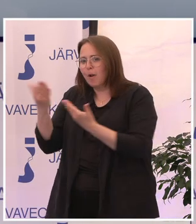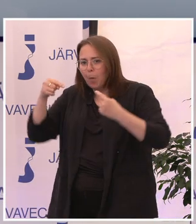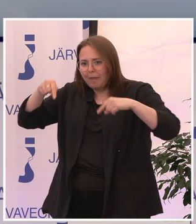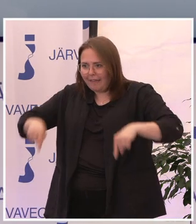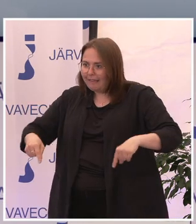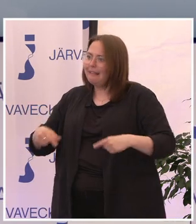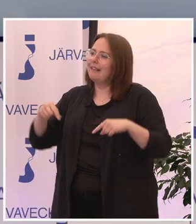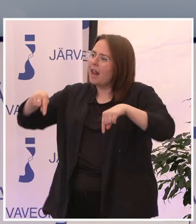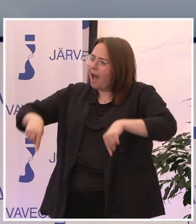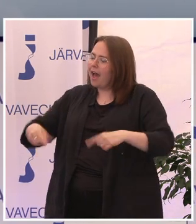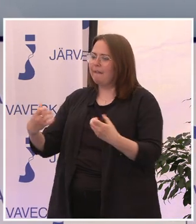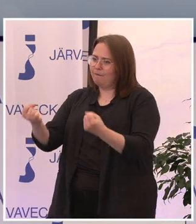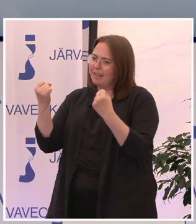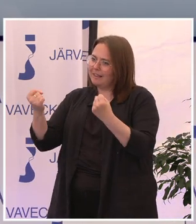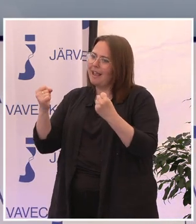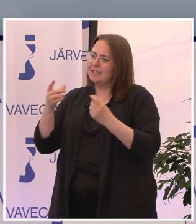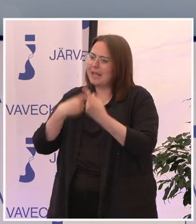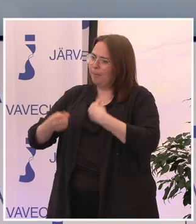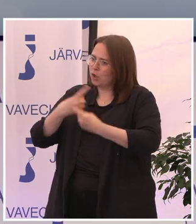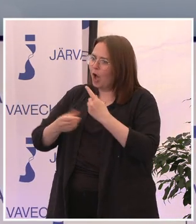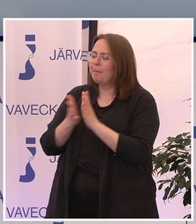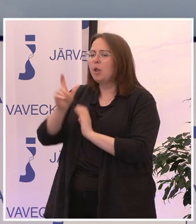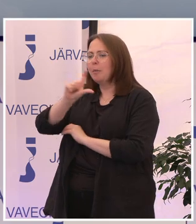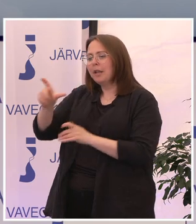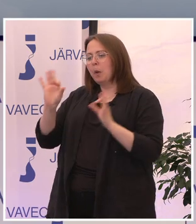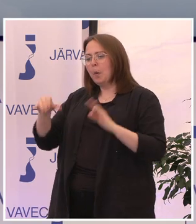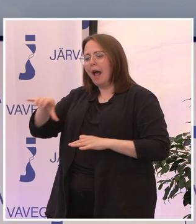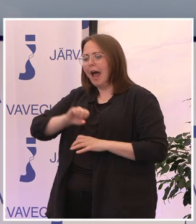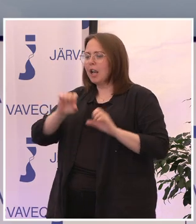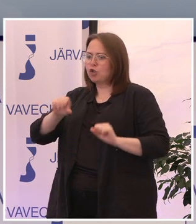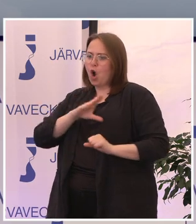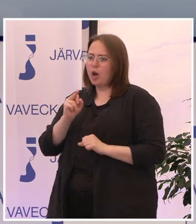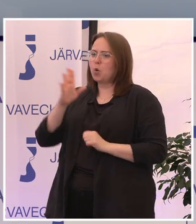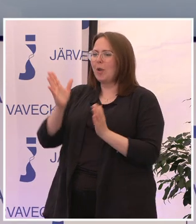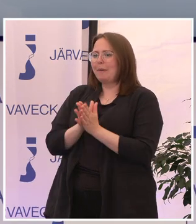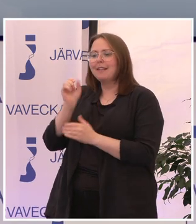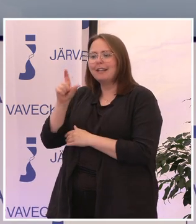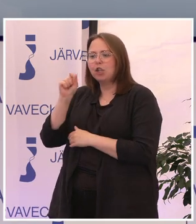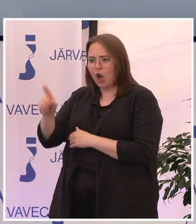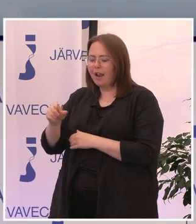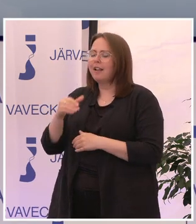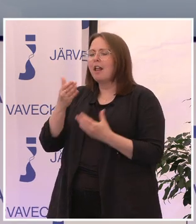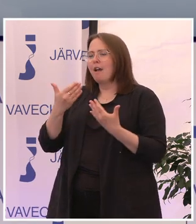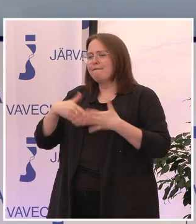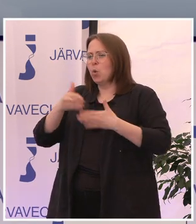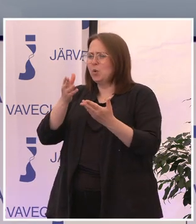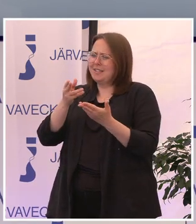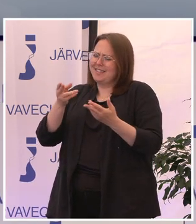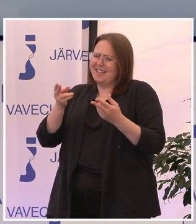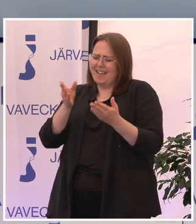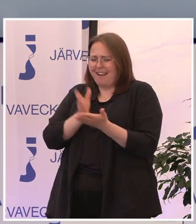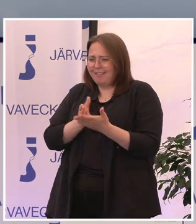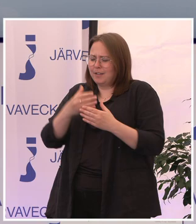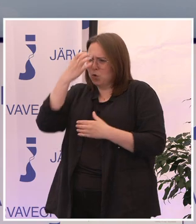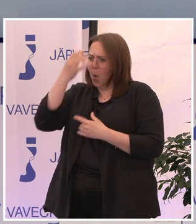vara till detta viktiga samtal med rubriken Hur ska alla ha råd med det digitala, arrangerat av Funktionsrätt Stockholms län.